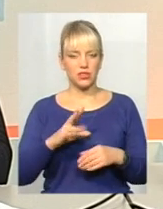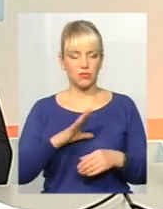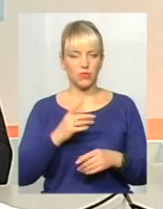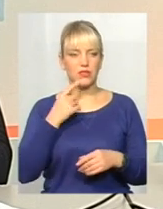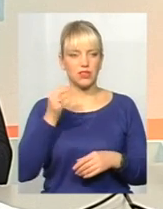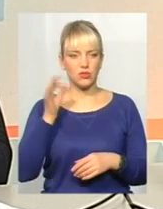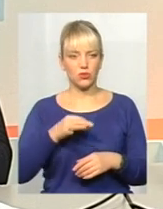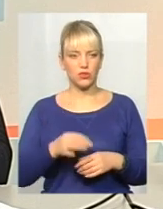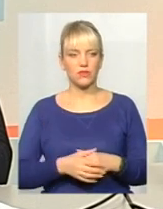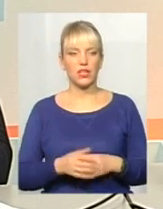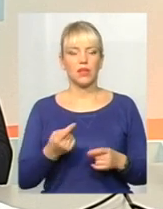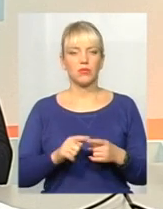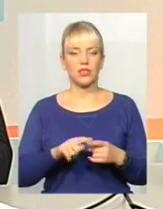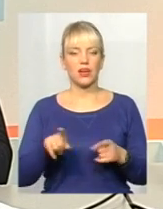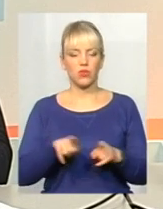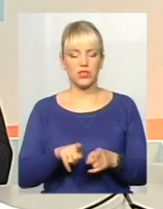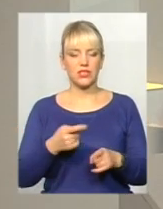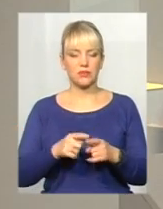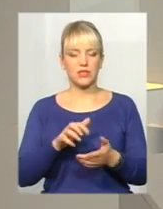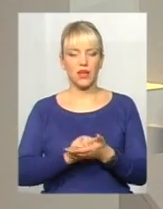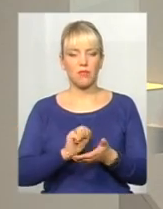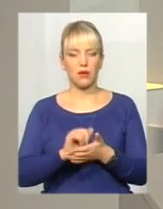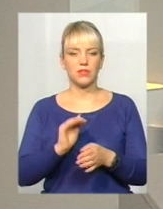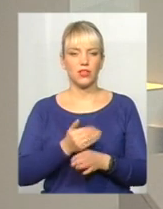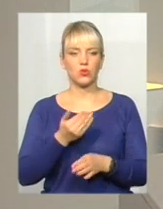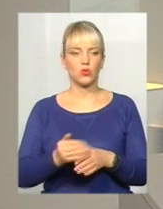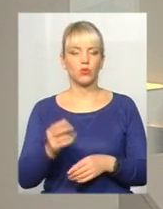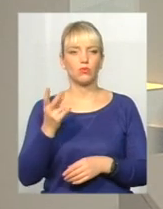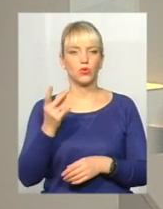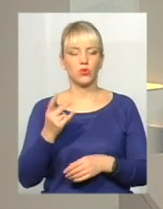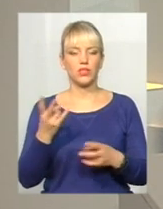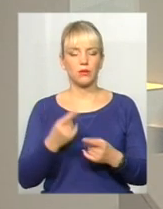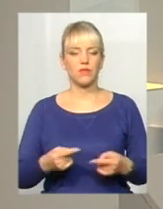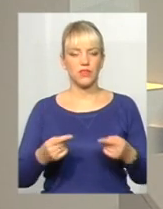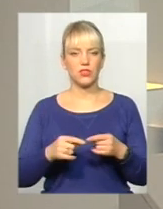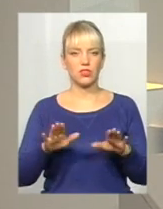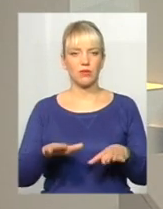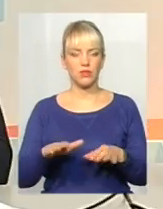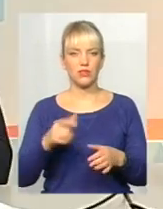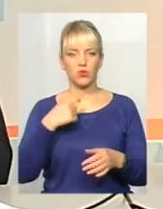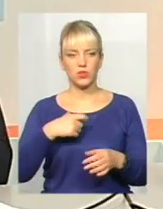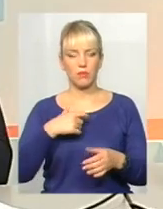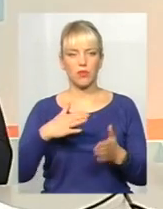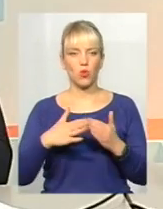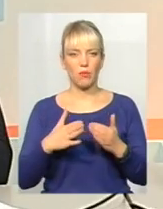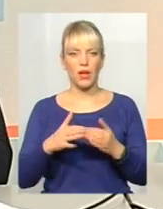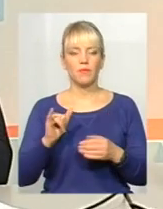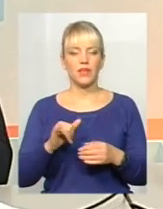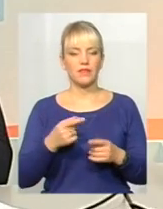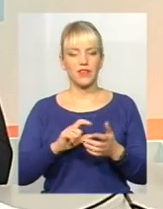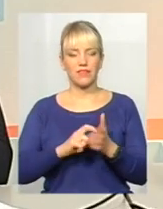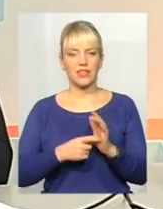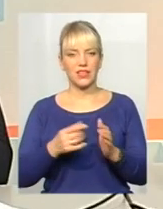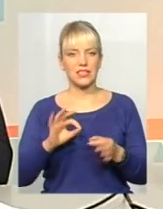що ми також цим займаємося і сортуємо. Друге, визначити місце в себе дома, ну, в квартирі буде складно,